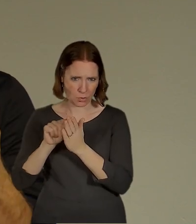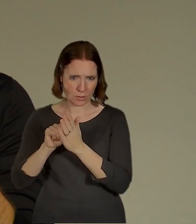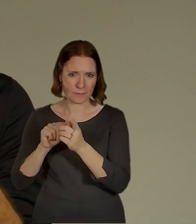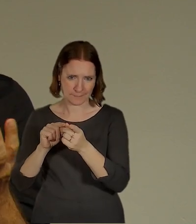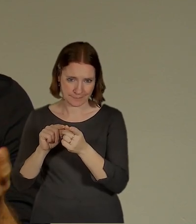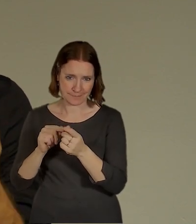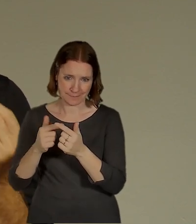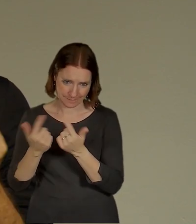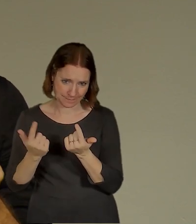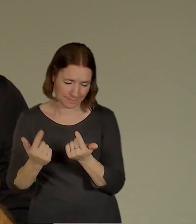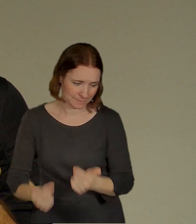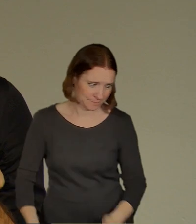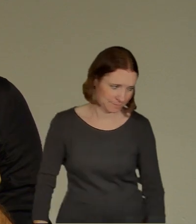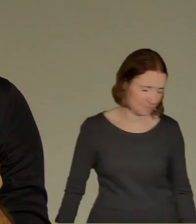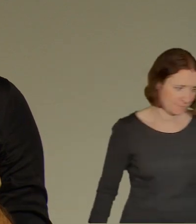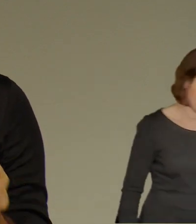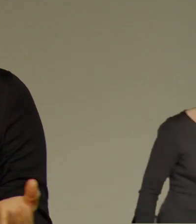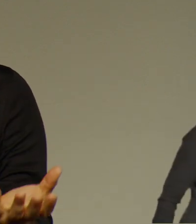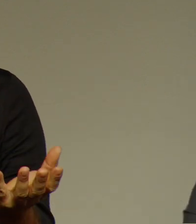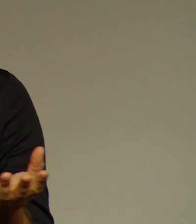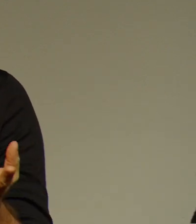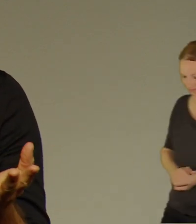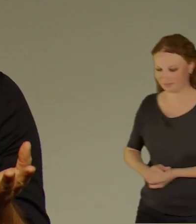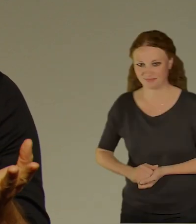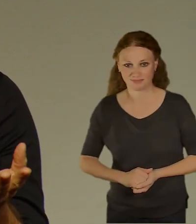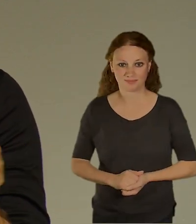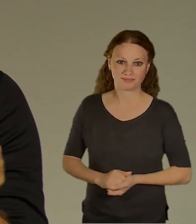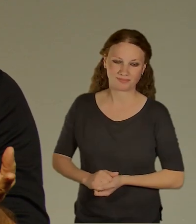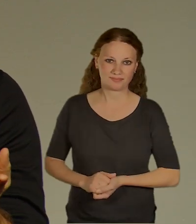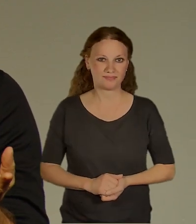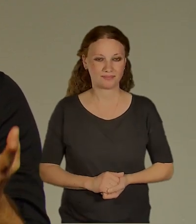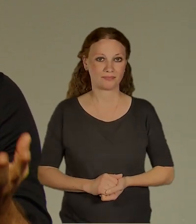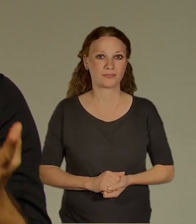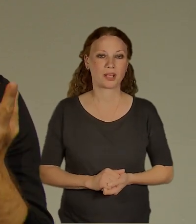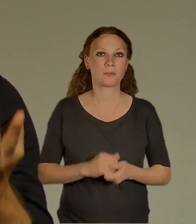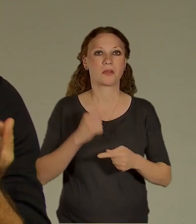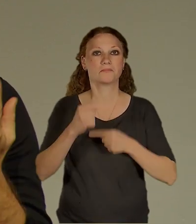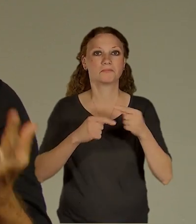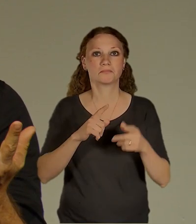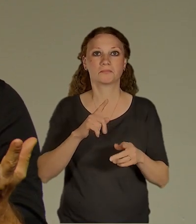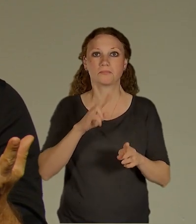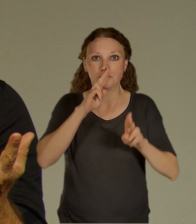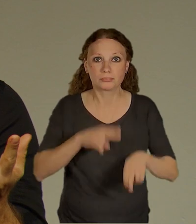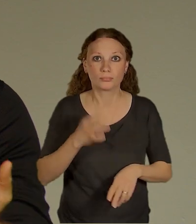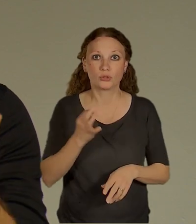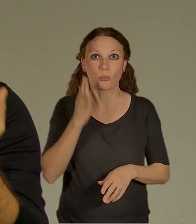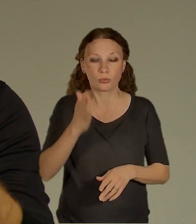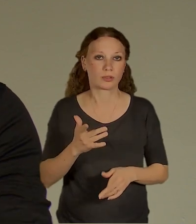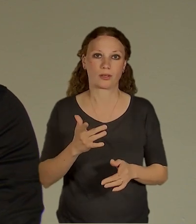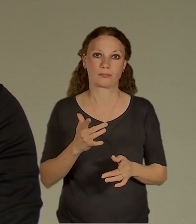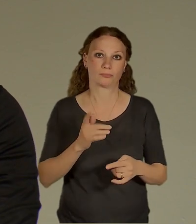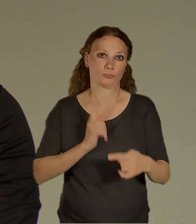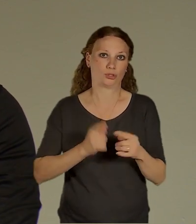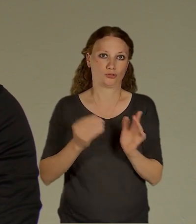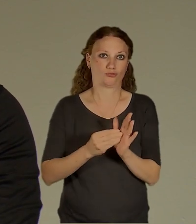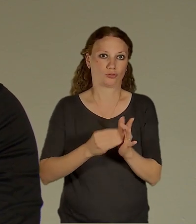Takže opravdu se neví, co by to mělo být. Ví se, že by to mělo být něco, co reprezentuje to průčelí toho náměstí a vytváří